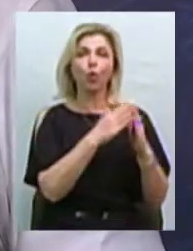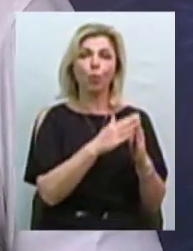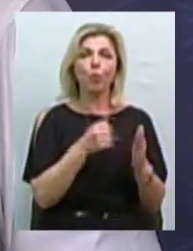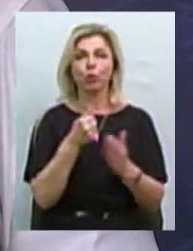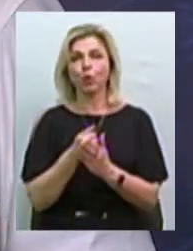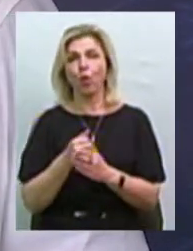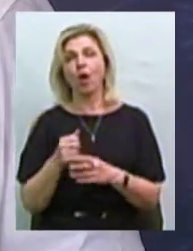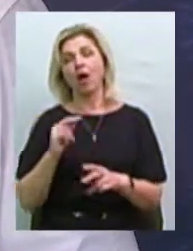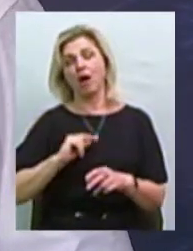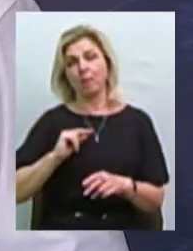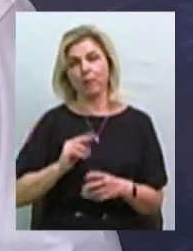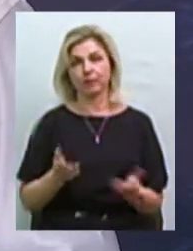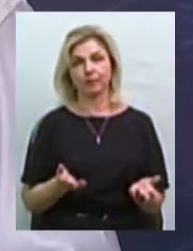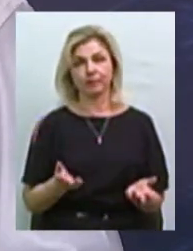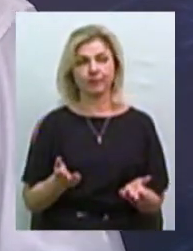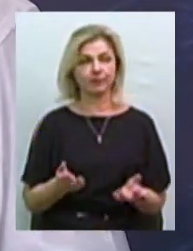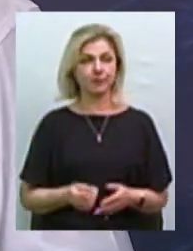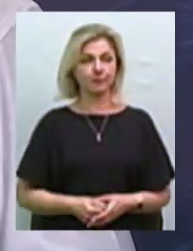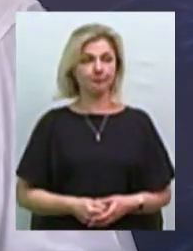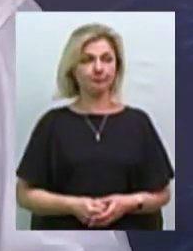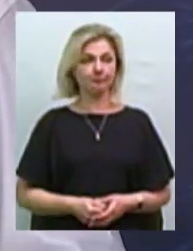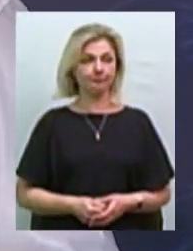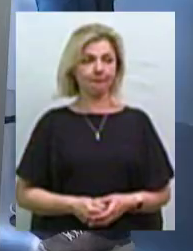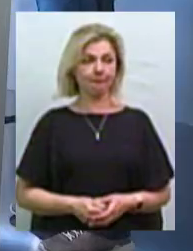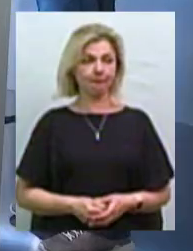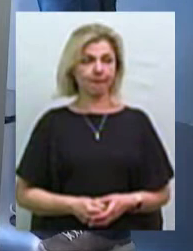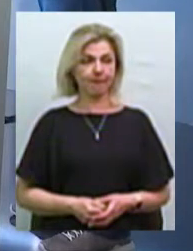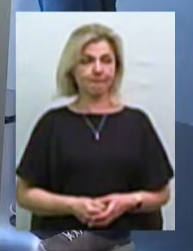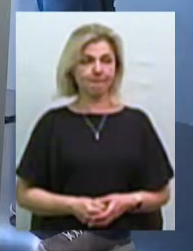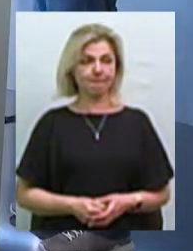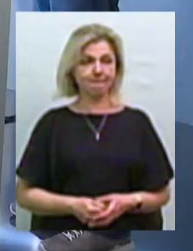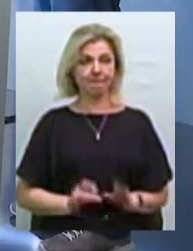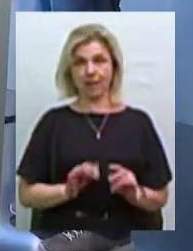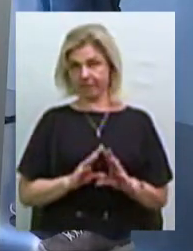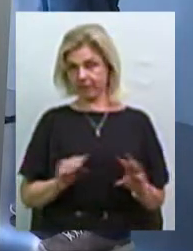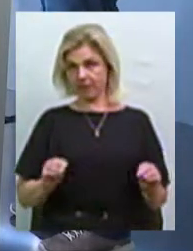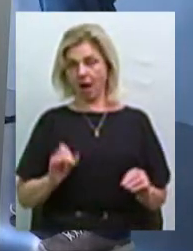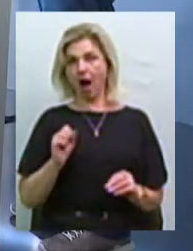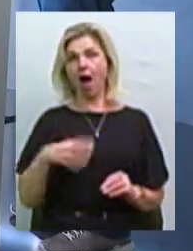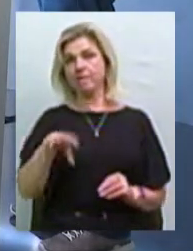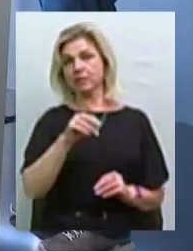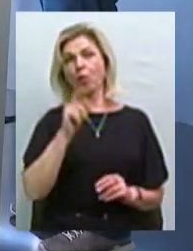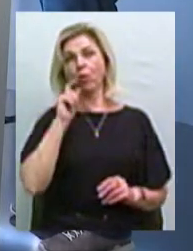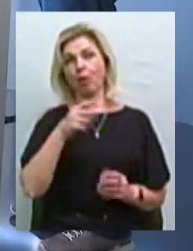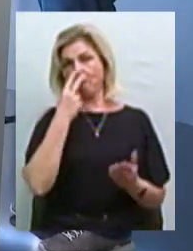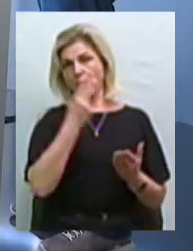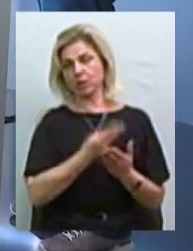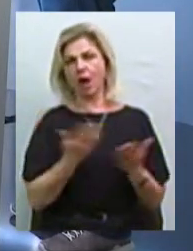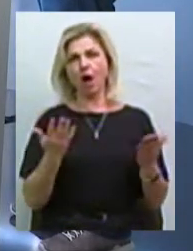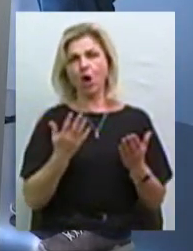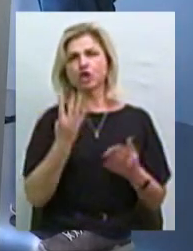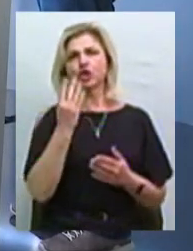гармана. І все, на всю Україну показали, який величезний. Від